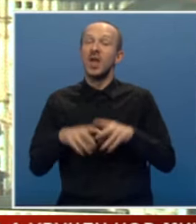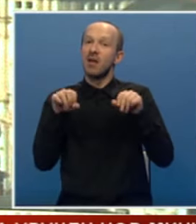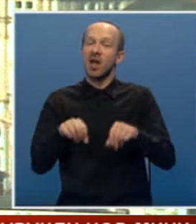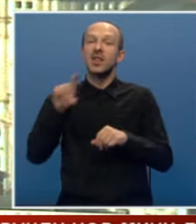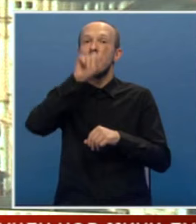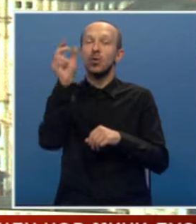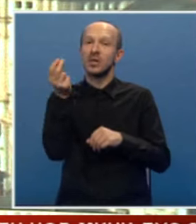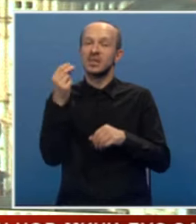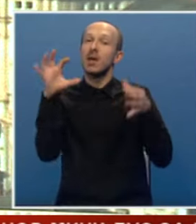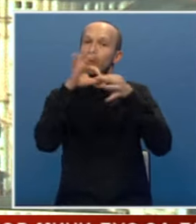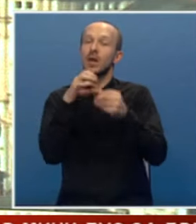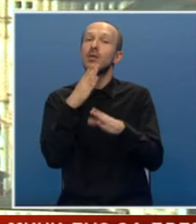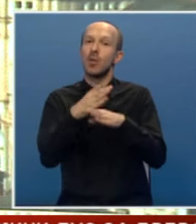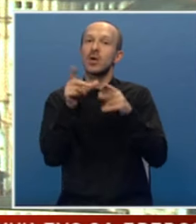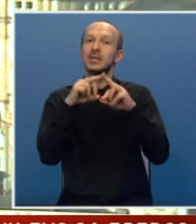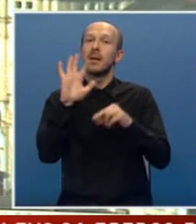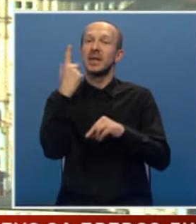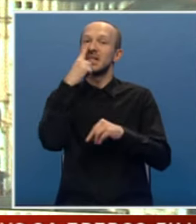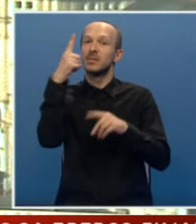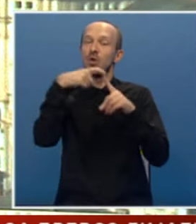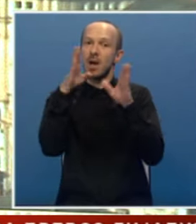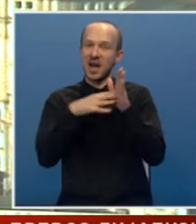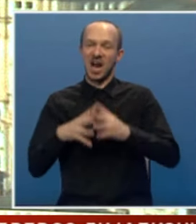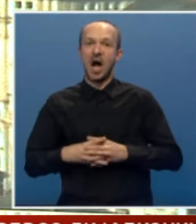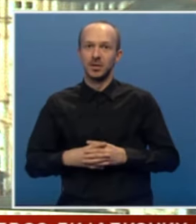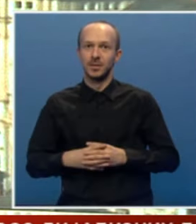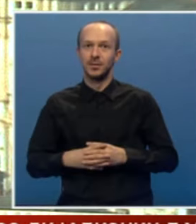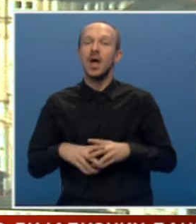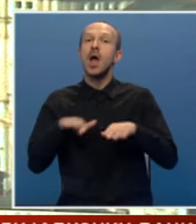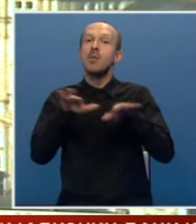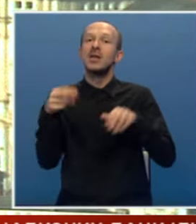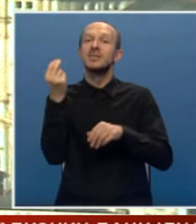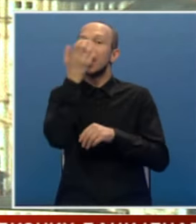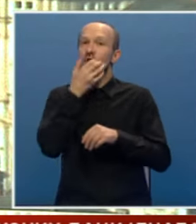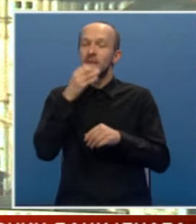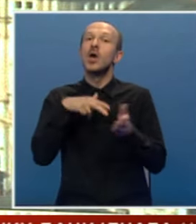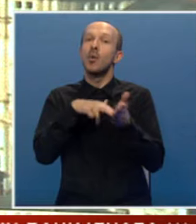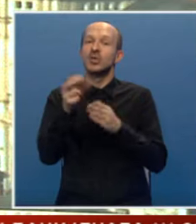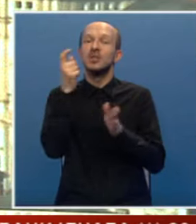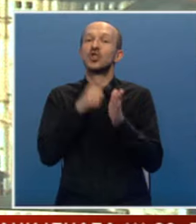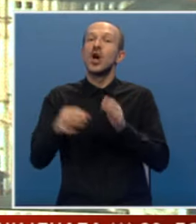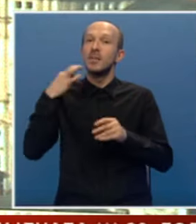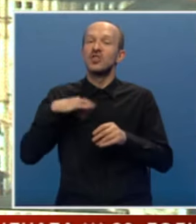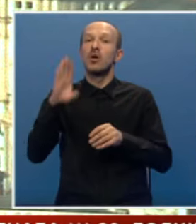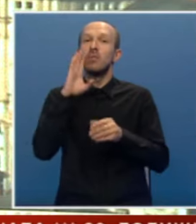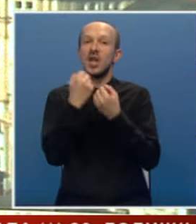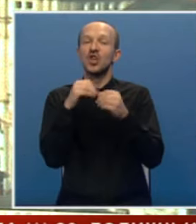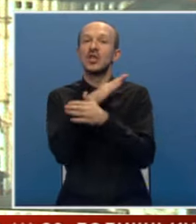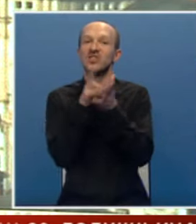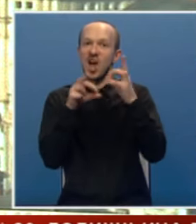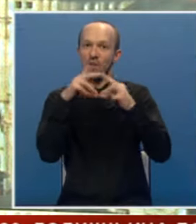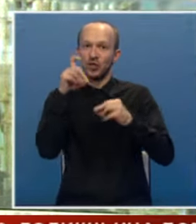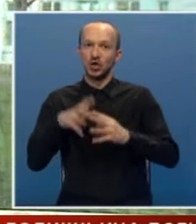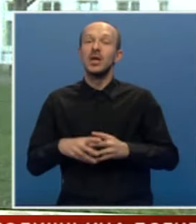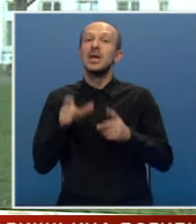Vlada Republike Srpske projekat je pomogla sa 15 miliona maraka. Banju Srpske toplice obišla je srpski član predsjedništva Željka